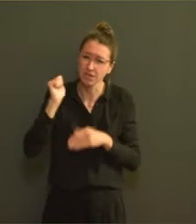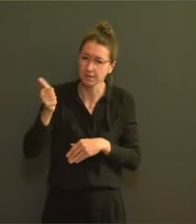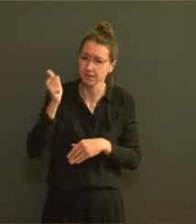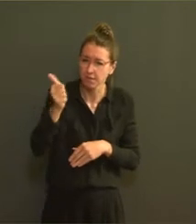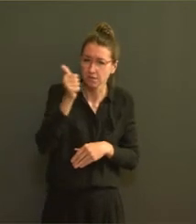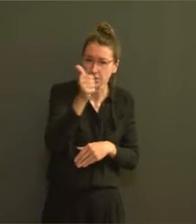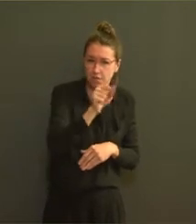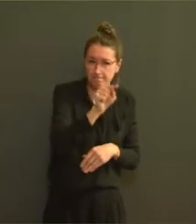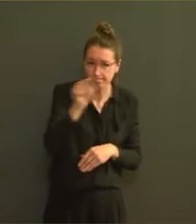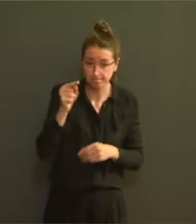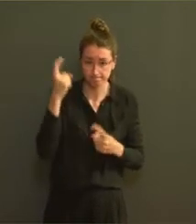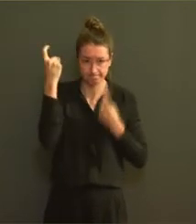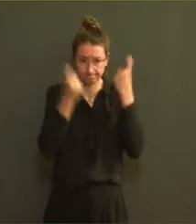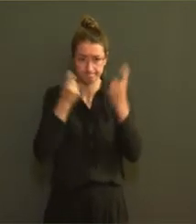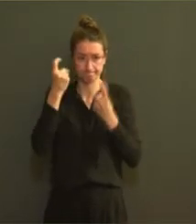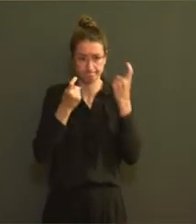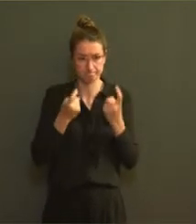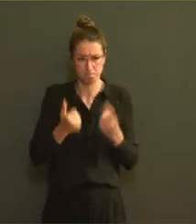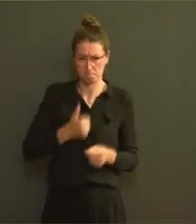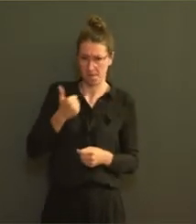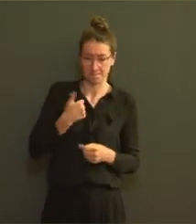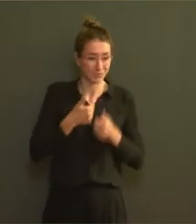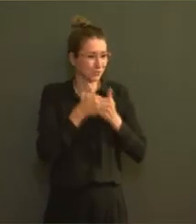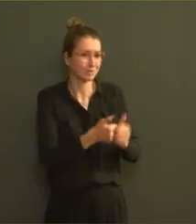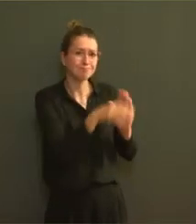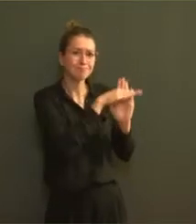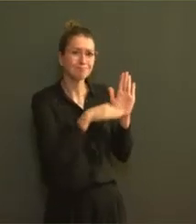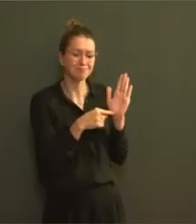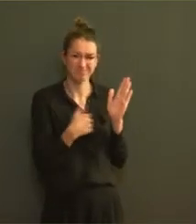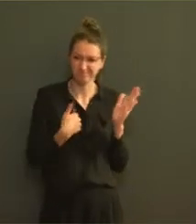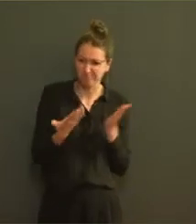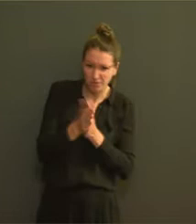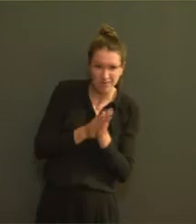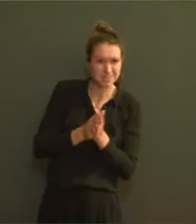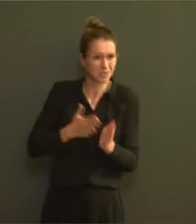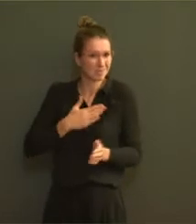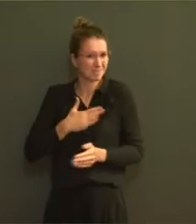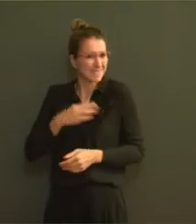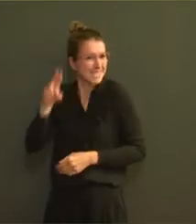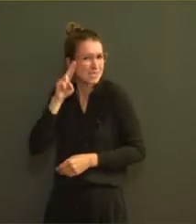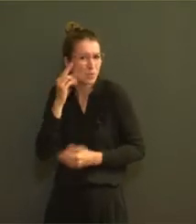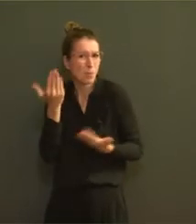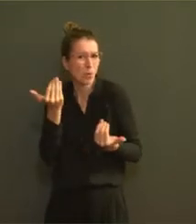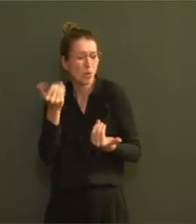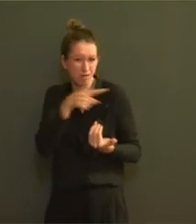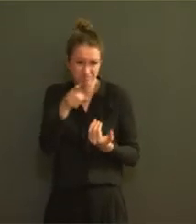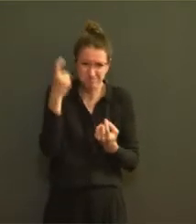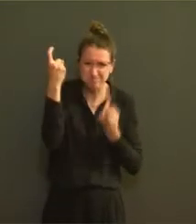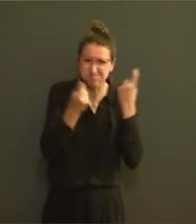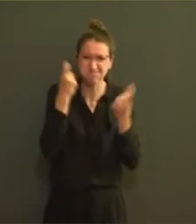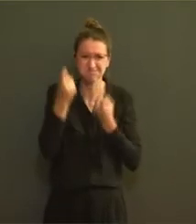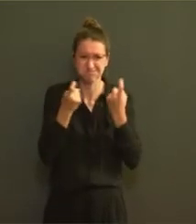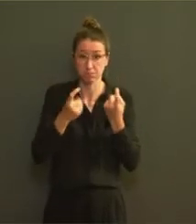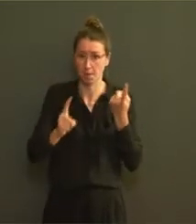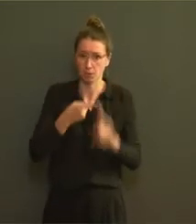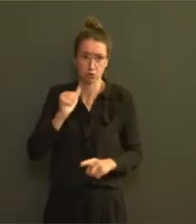votre ou vos raisons personnelles de continuer à respecter les six règles d'or. Des raisons qui vous concernent, ou qui concernent peut-être un membre de votre famille,